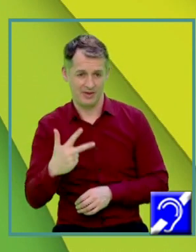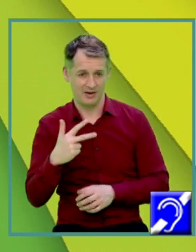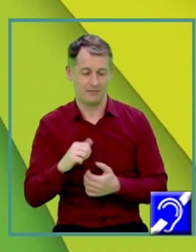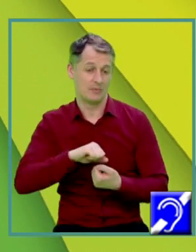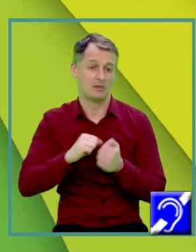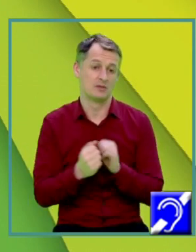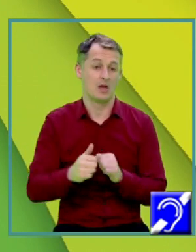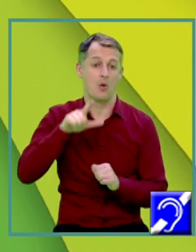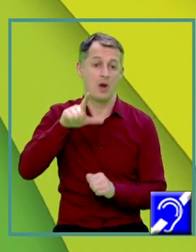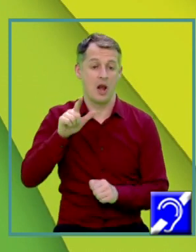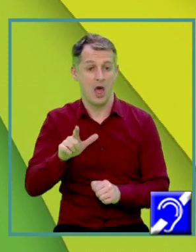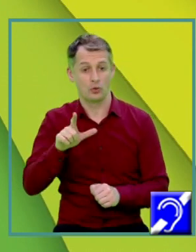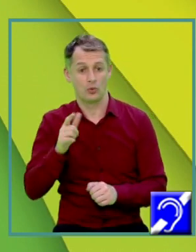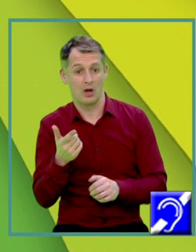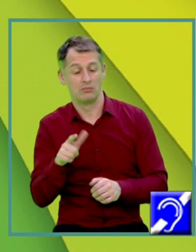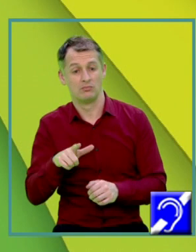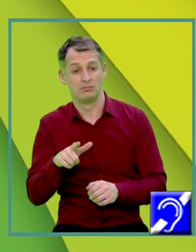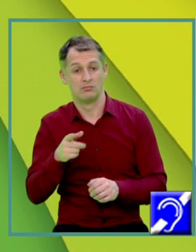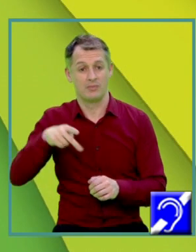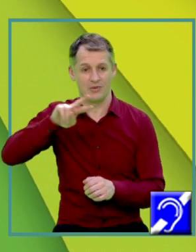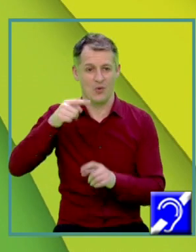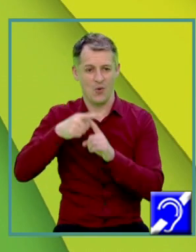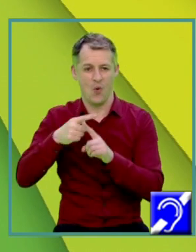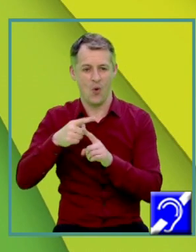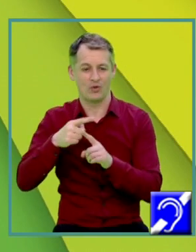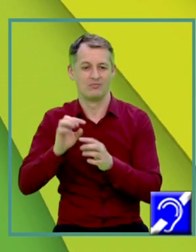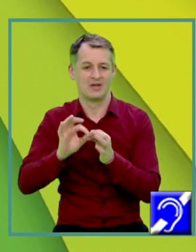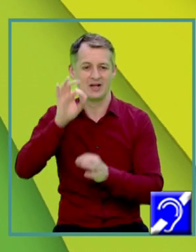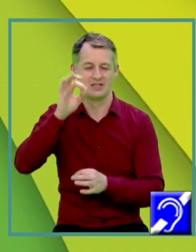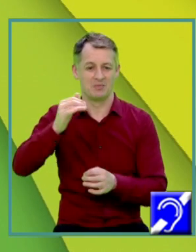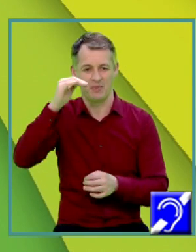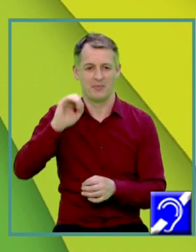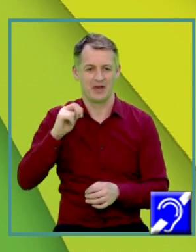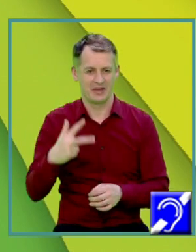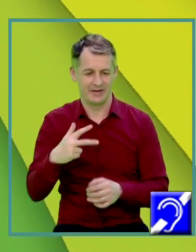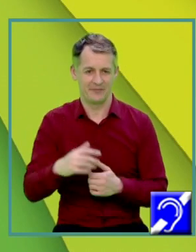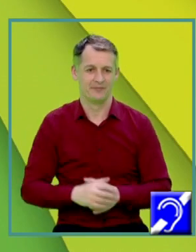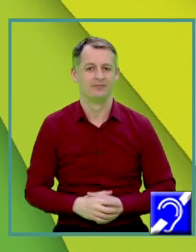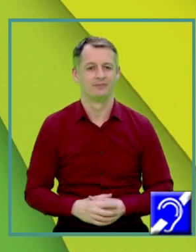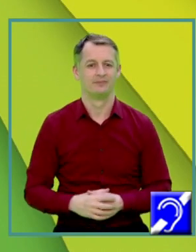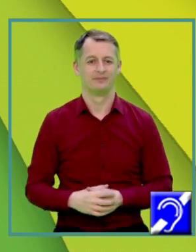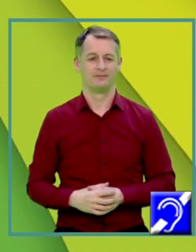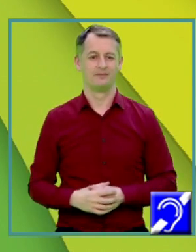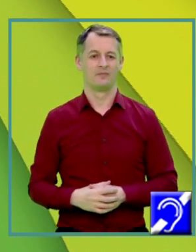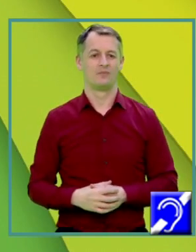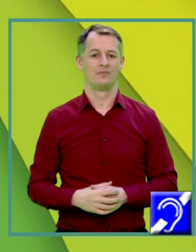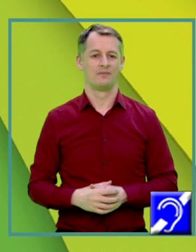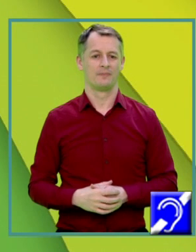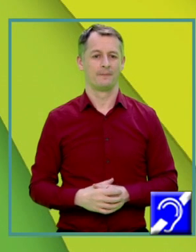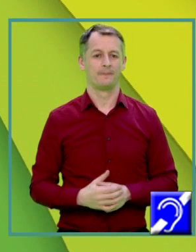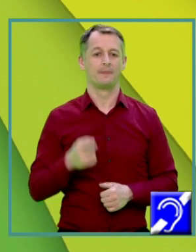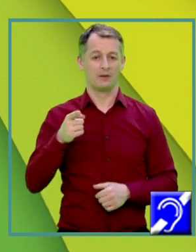și varianta să înlocuim cu area bazei Avem și varianta să calculăm latură la a doua 144